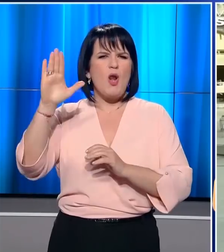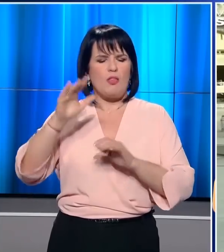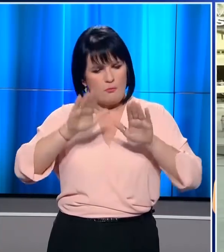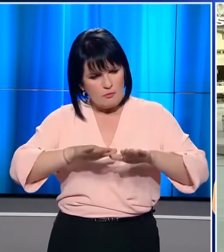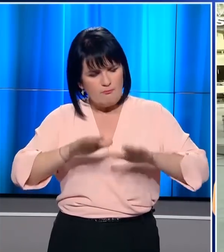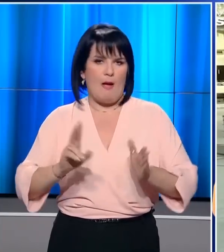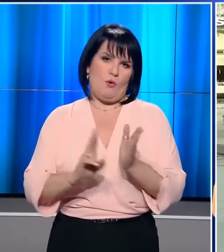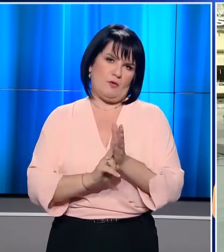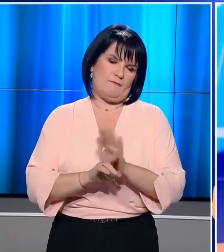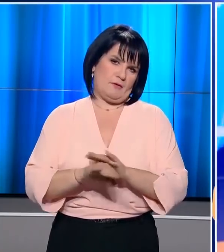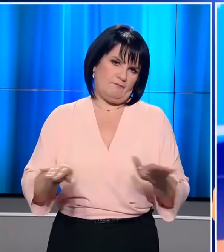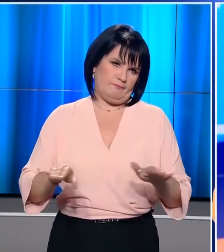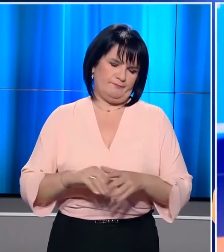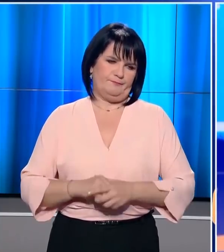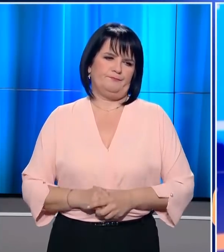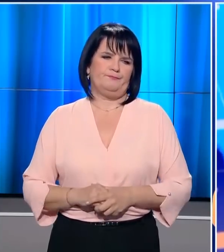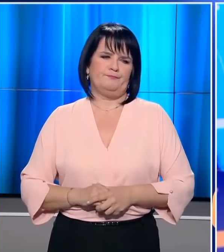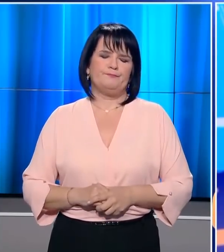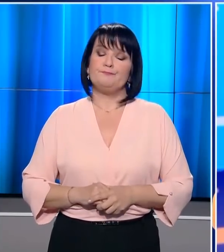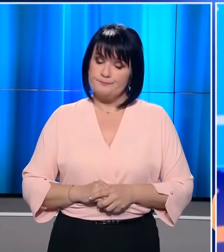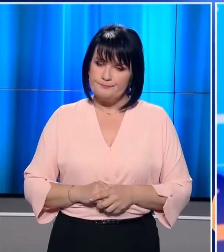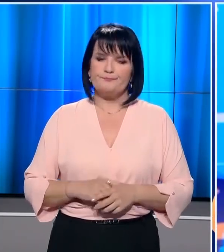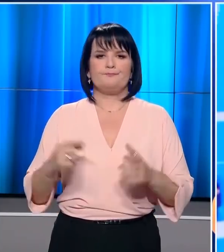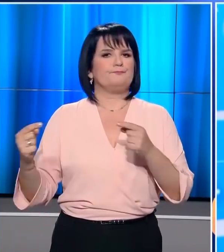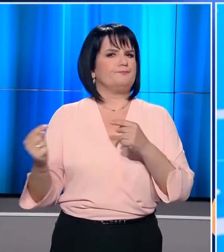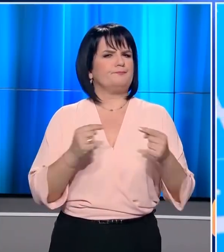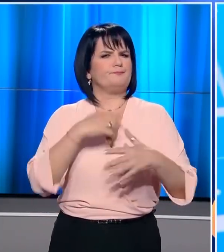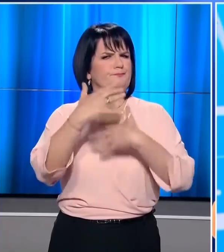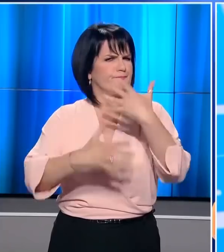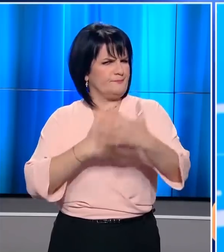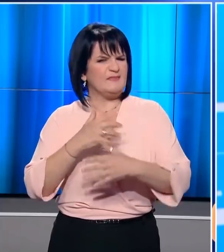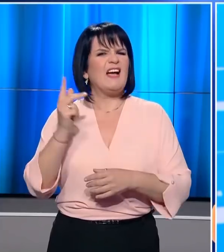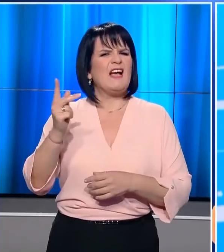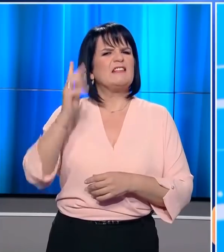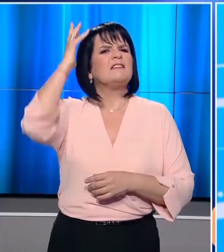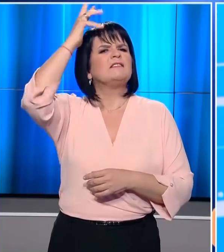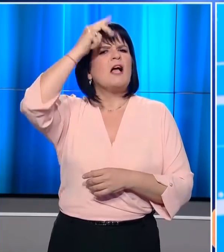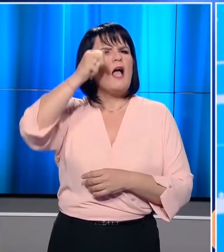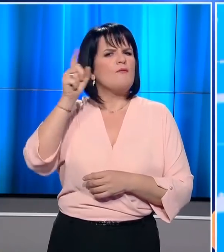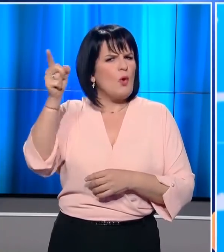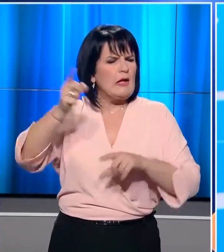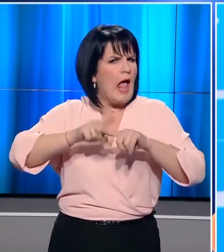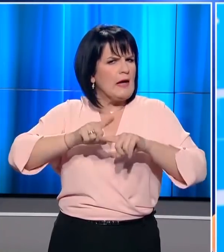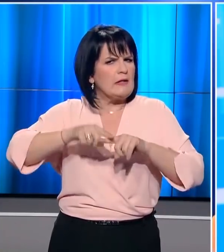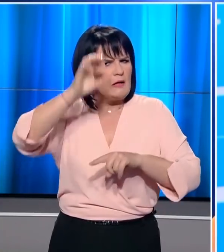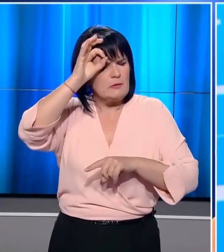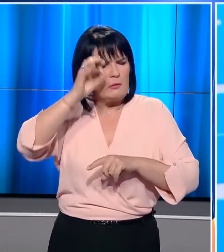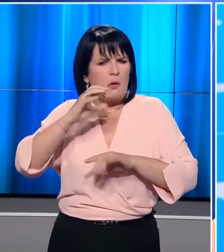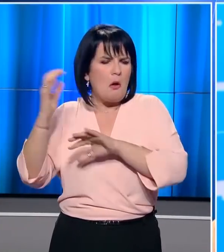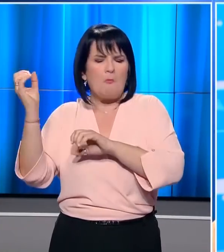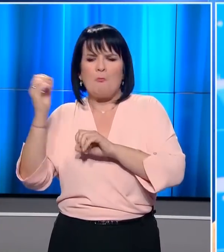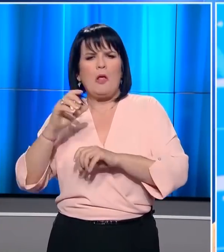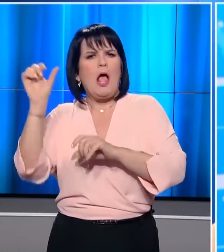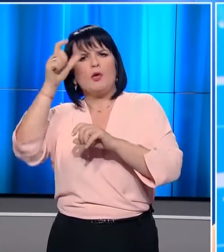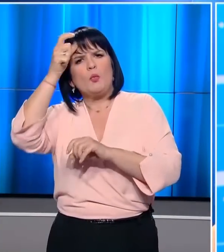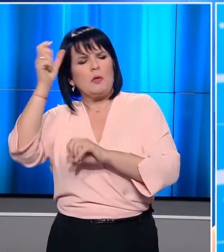προσκυνητών. Νέος γύρος ένταση σημειώθηκε το πρωί στις Καστανιές Εύρου, όπου οι ελληνικές δυνάμεις δέχθηκαν μαζική επίθεση